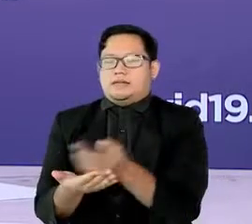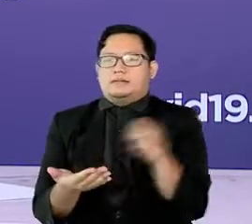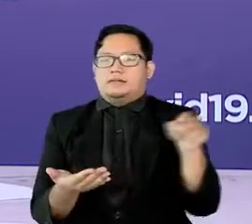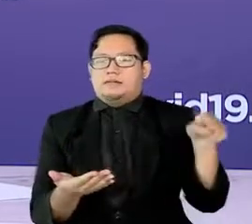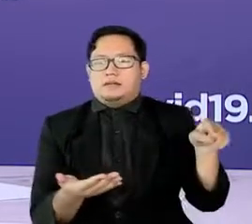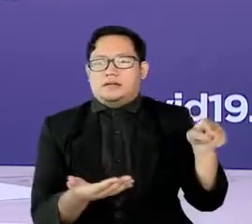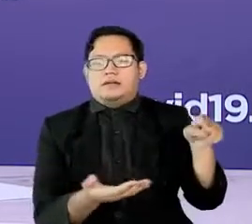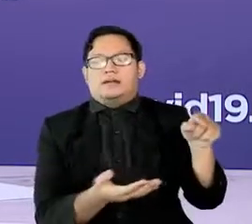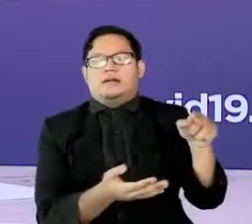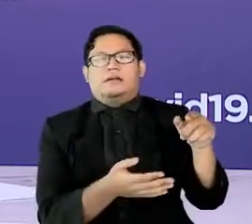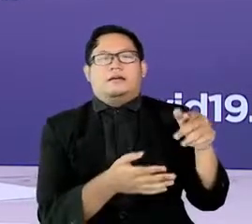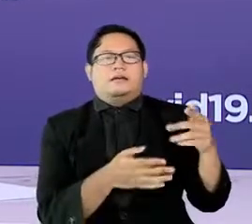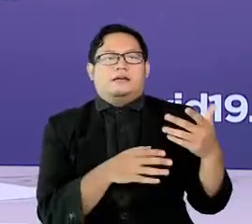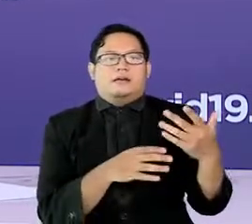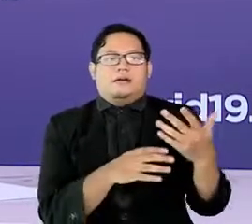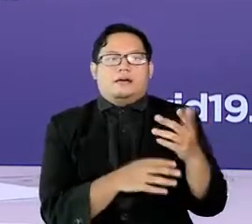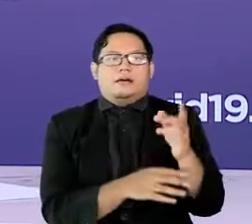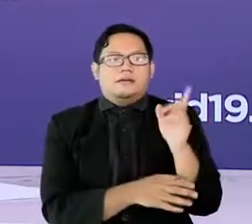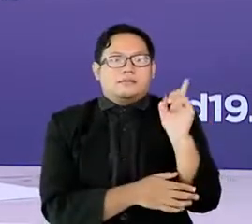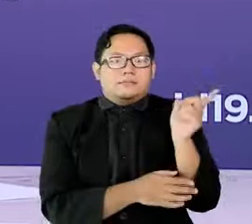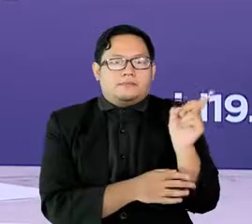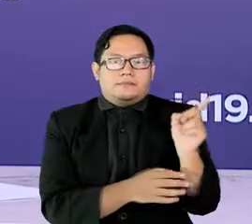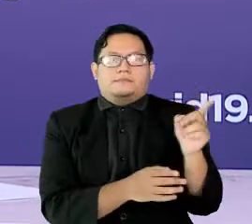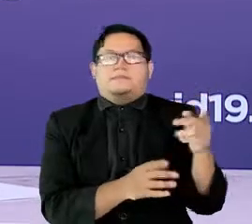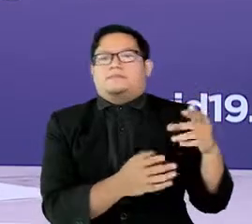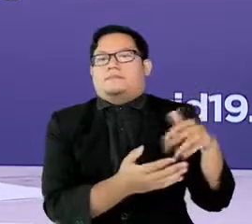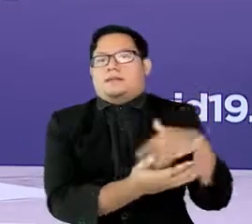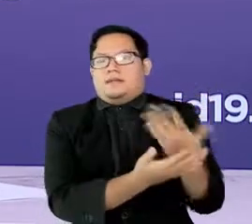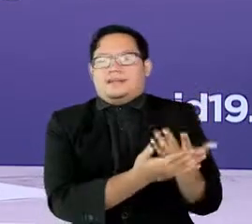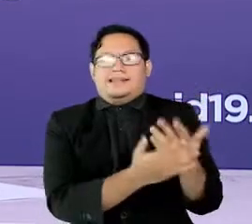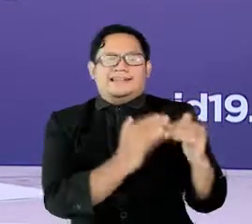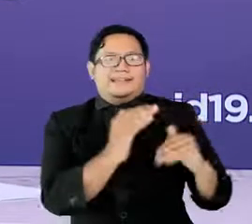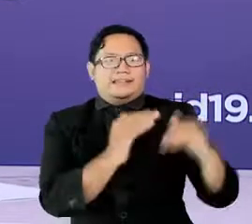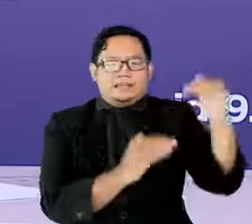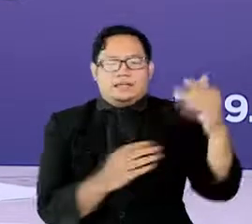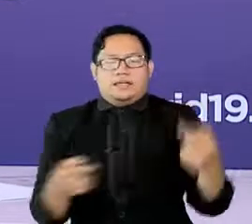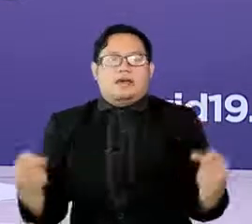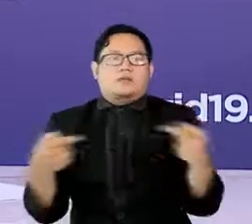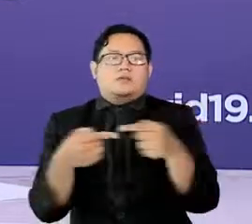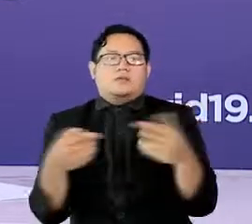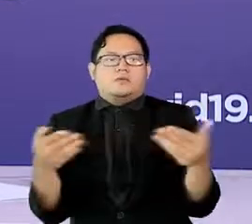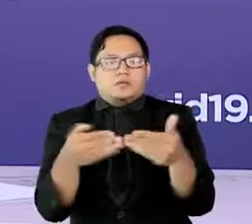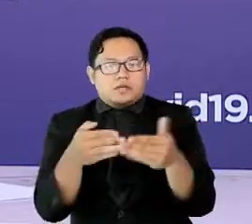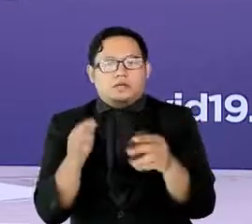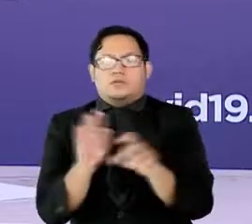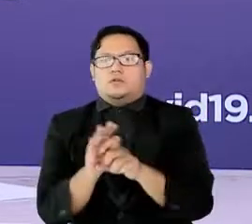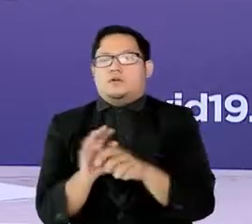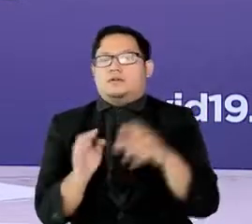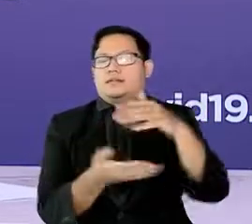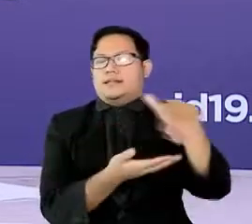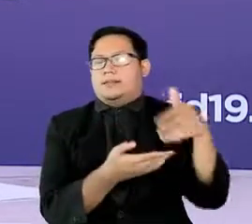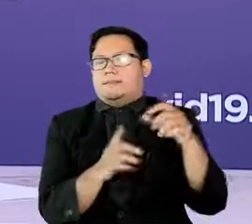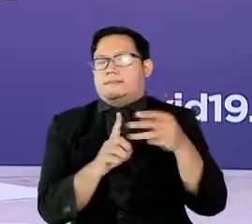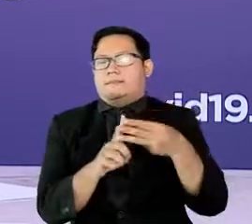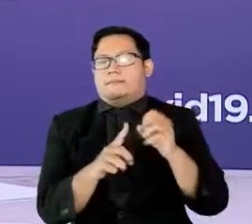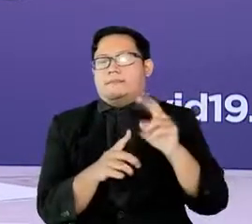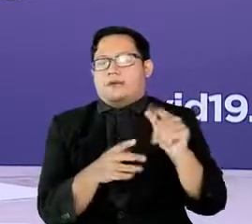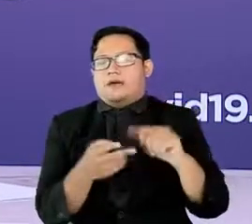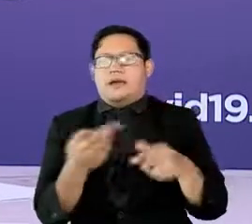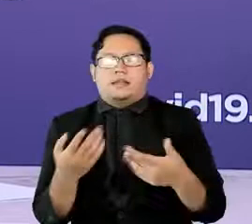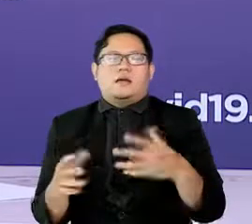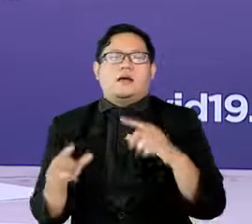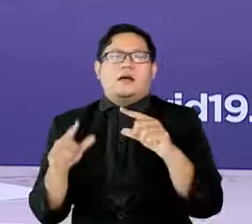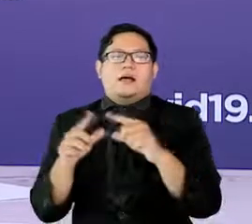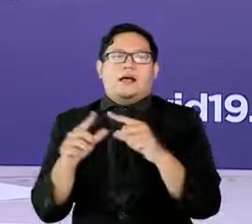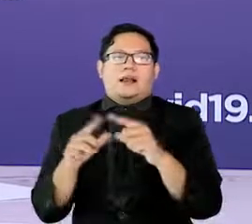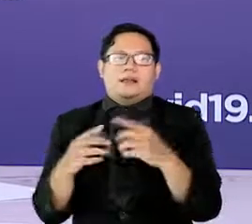berpotensi menjadi penyebab angka kematian yang masih tinggi, seperti data bor dan ketersediaan alat kesehatan di